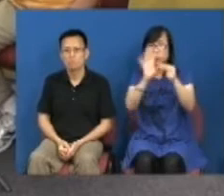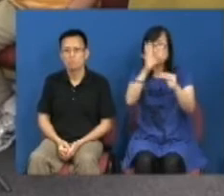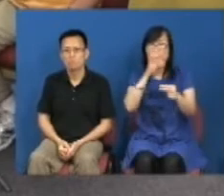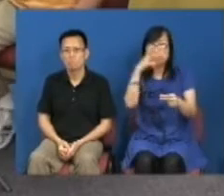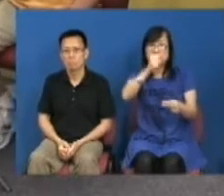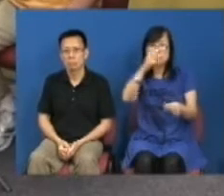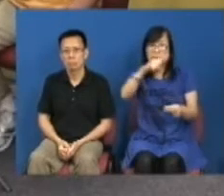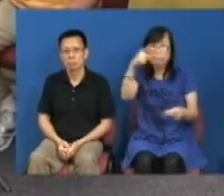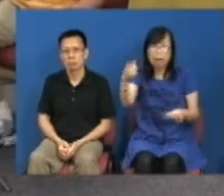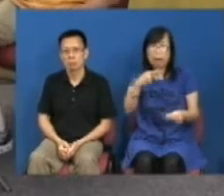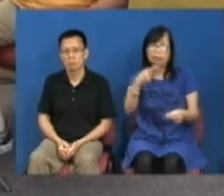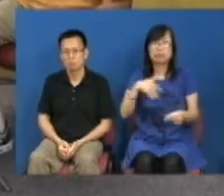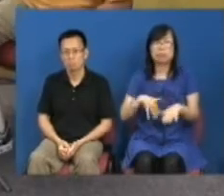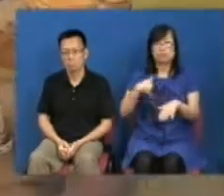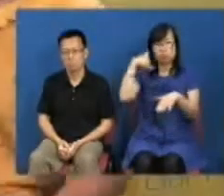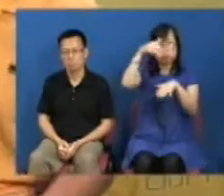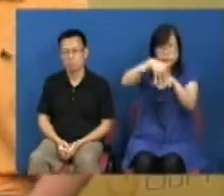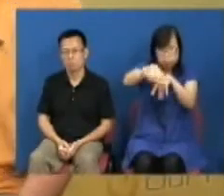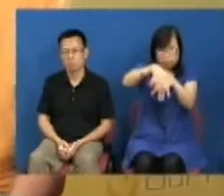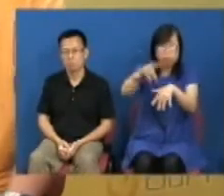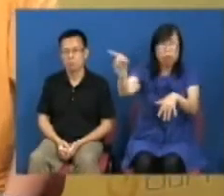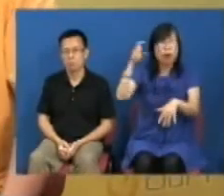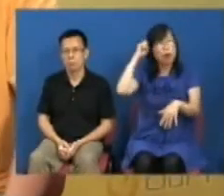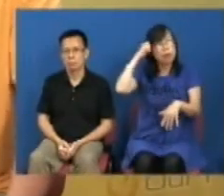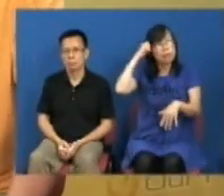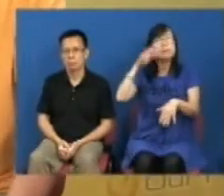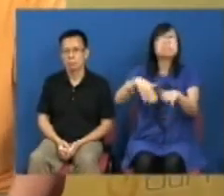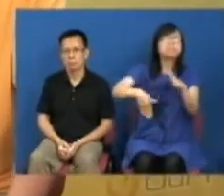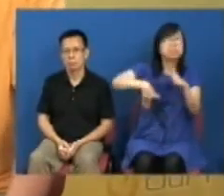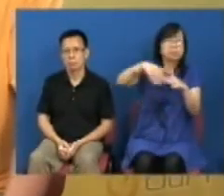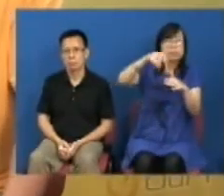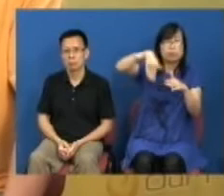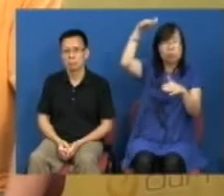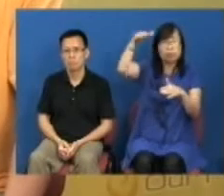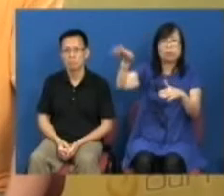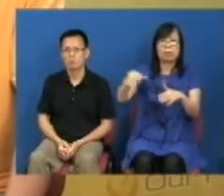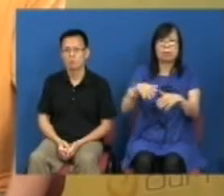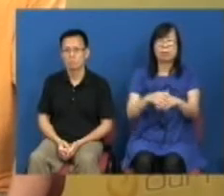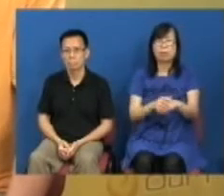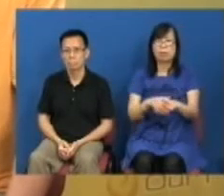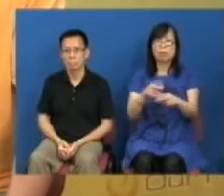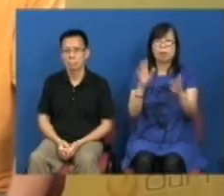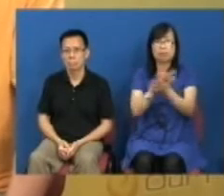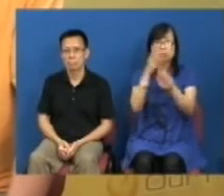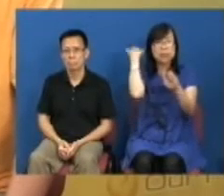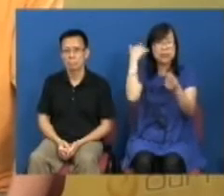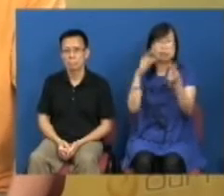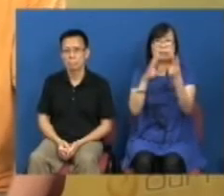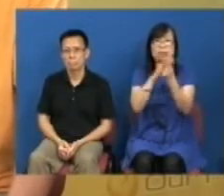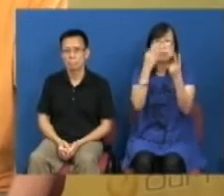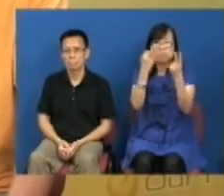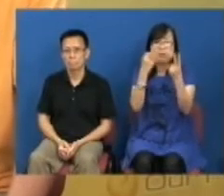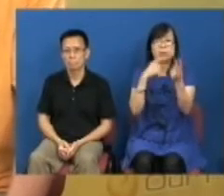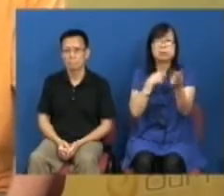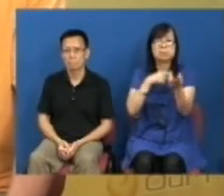人上街有估计过甚至乎是高过50万人上街当时的23条已经是完成立